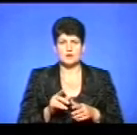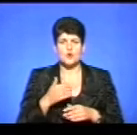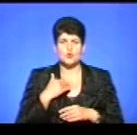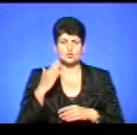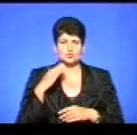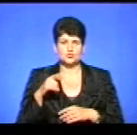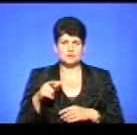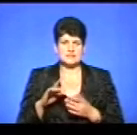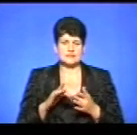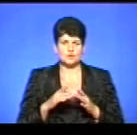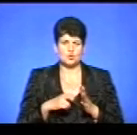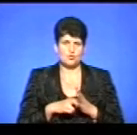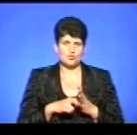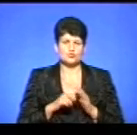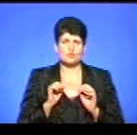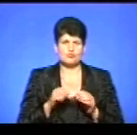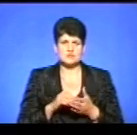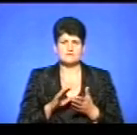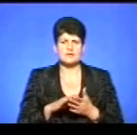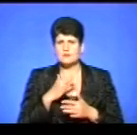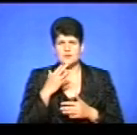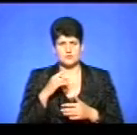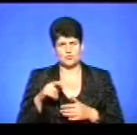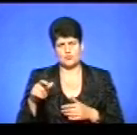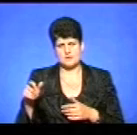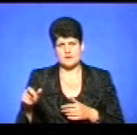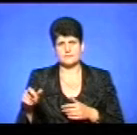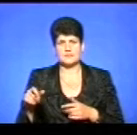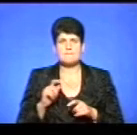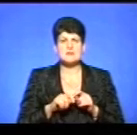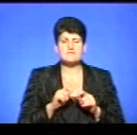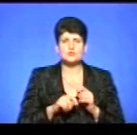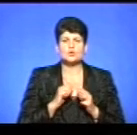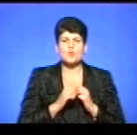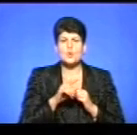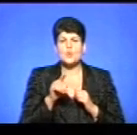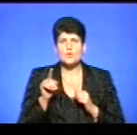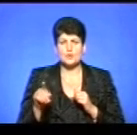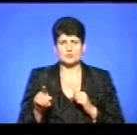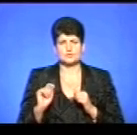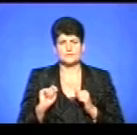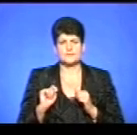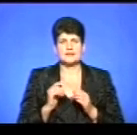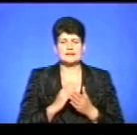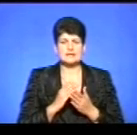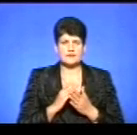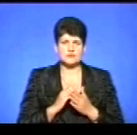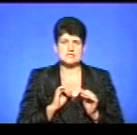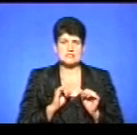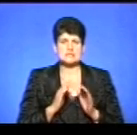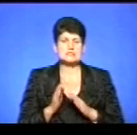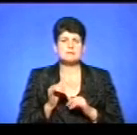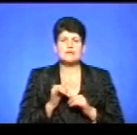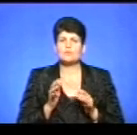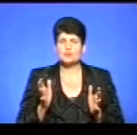електронною поштою. Тобто, можна зареєструвати таких людей багато, і перевірити кожного на наявність о саме цієї захищеності системи ми не